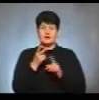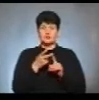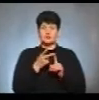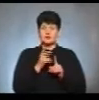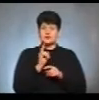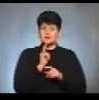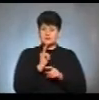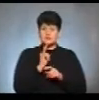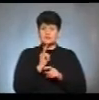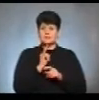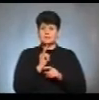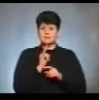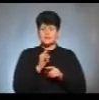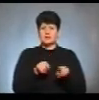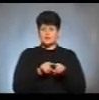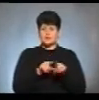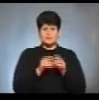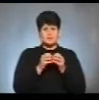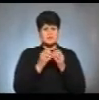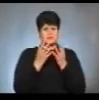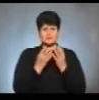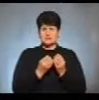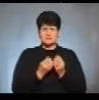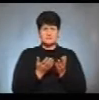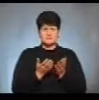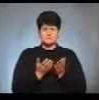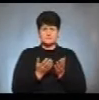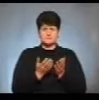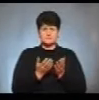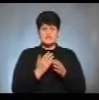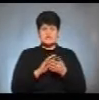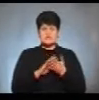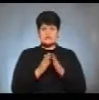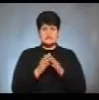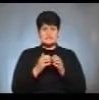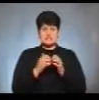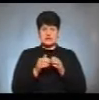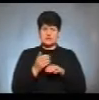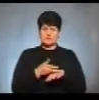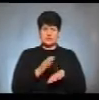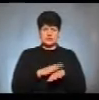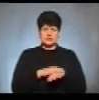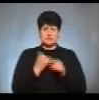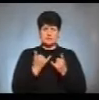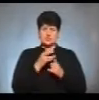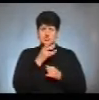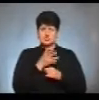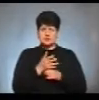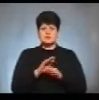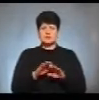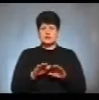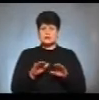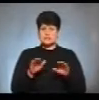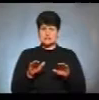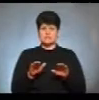дитинка також десятиденна і стан середньо-тяжкий на теперішній час. Дітки